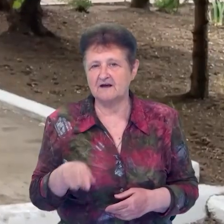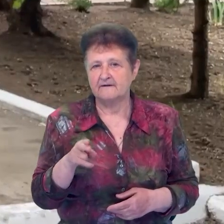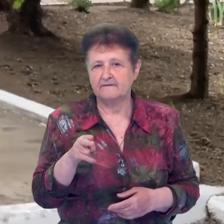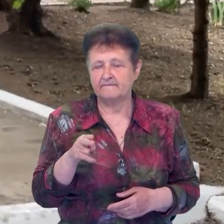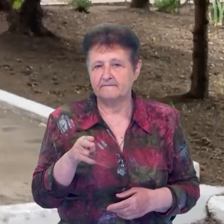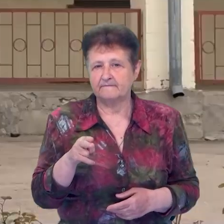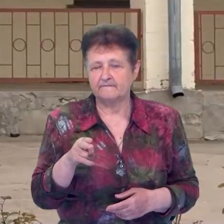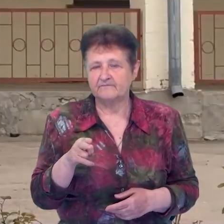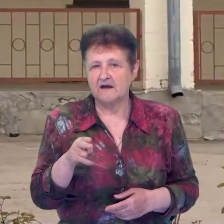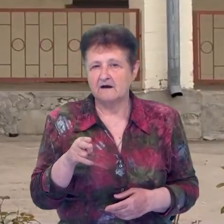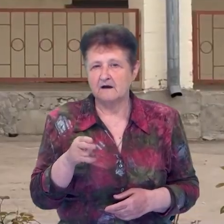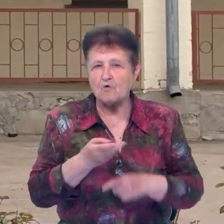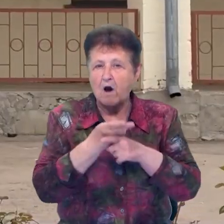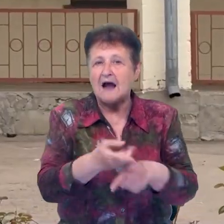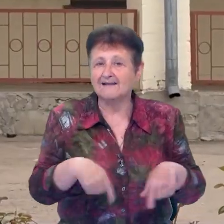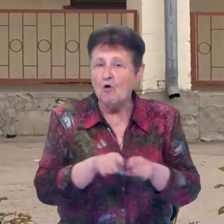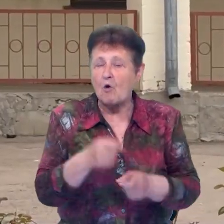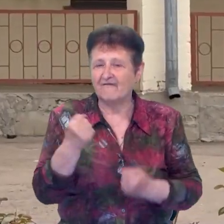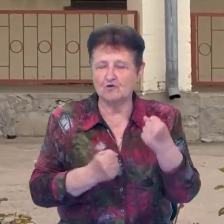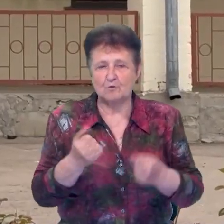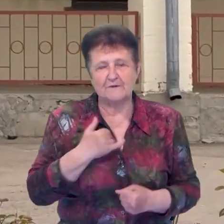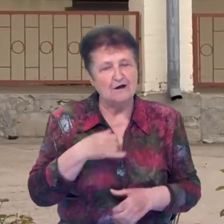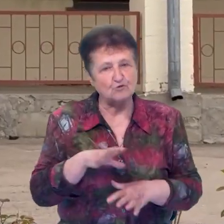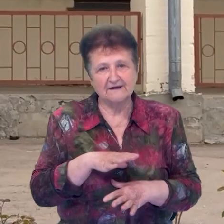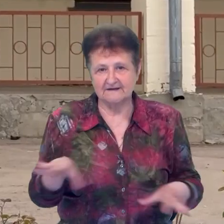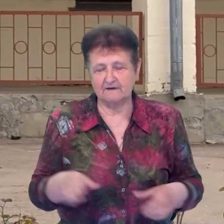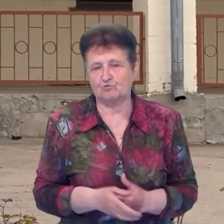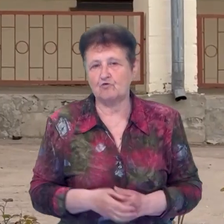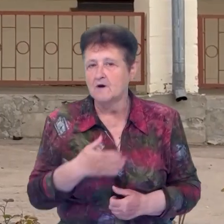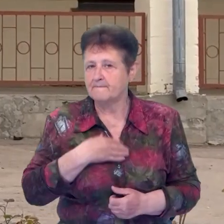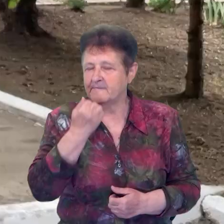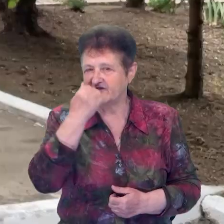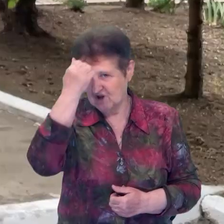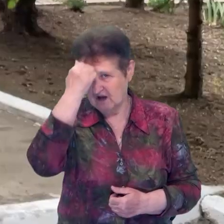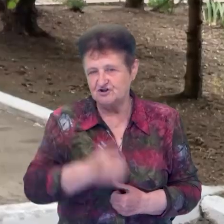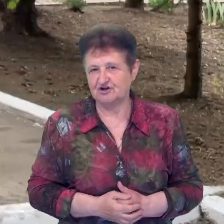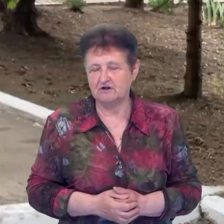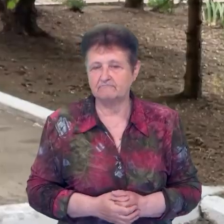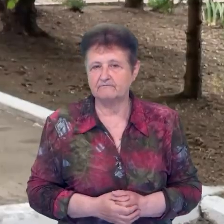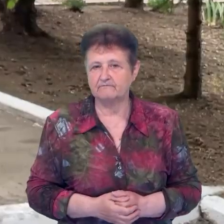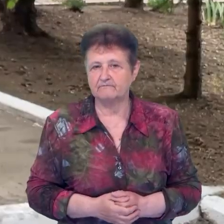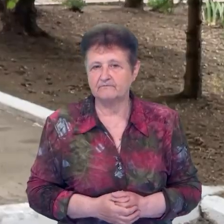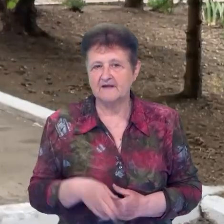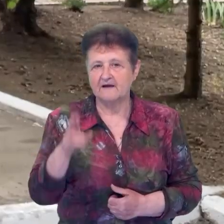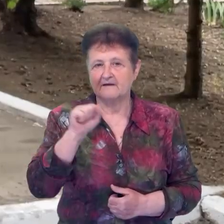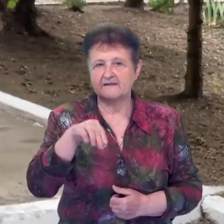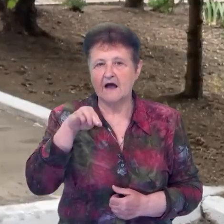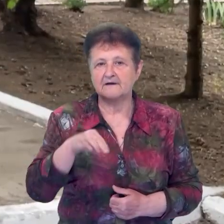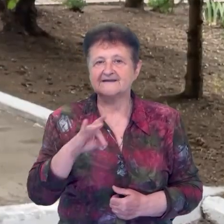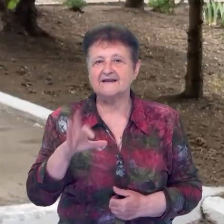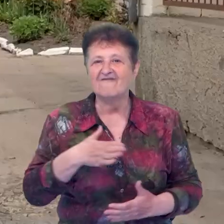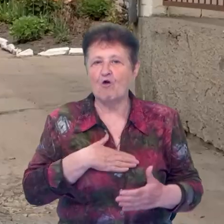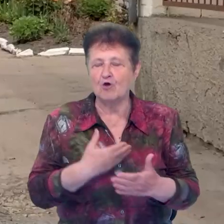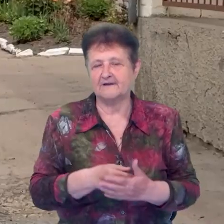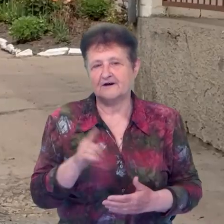громаді. Але такого автомобіля в нас не було. І ми дуже вдячні датським волонтерам, що такого